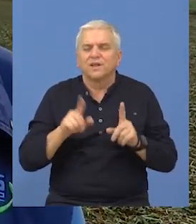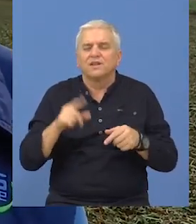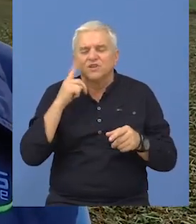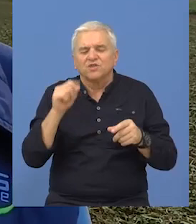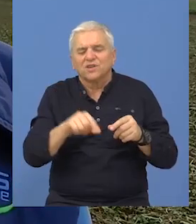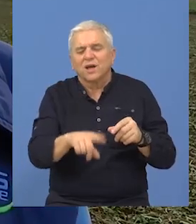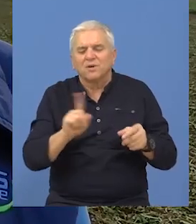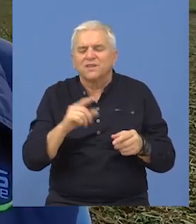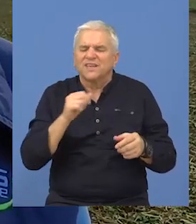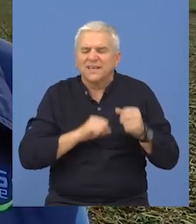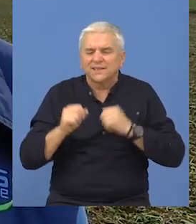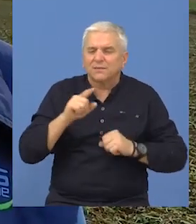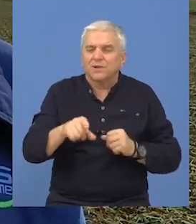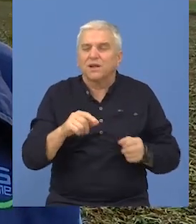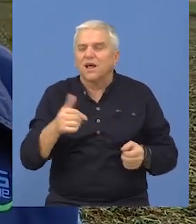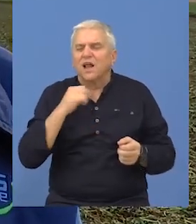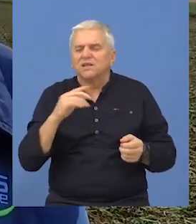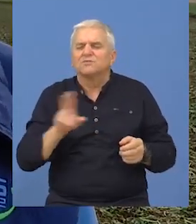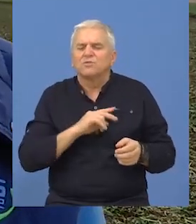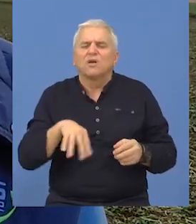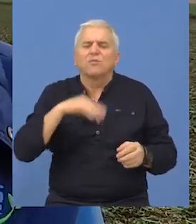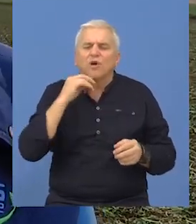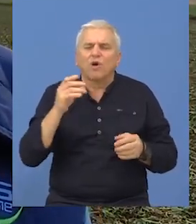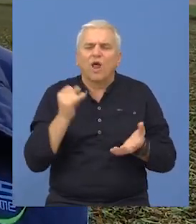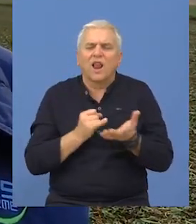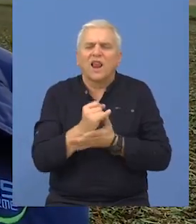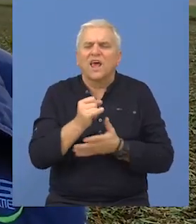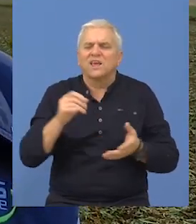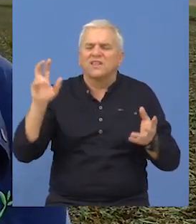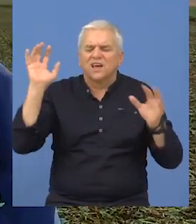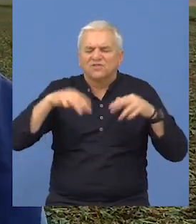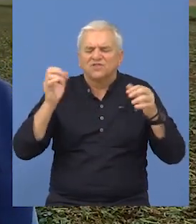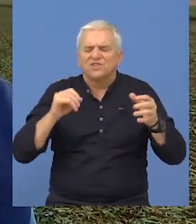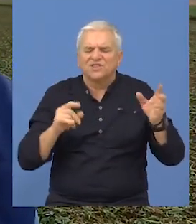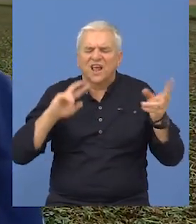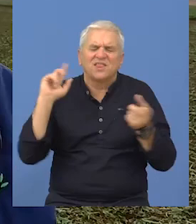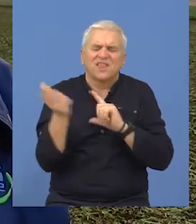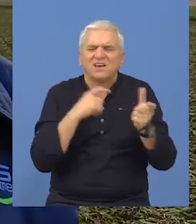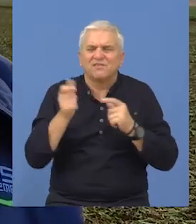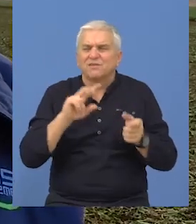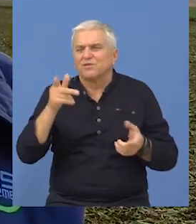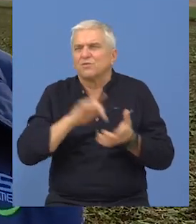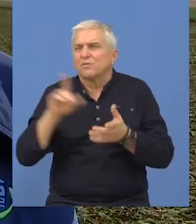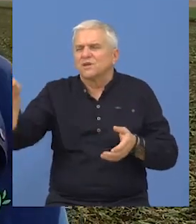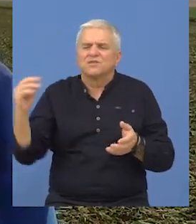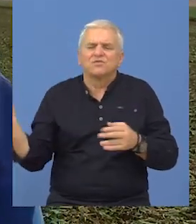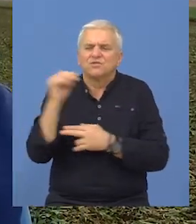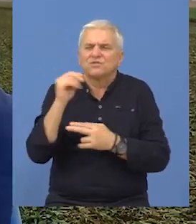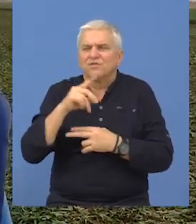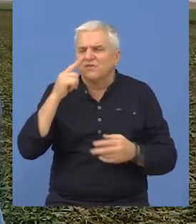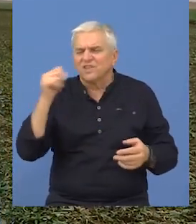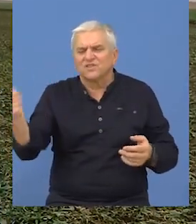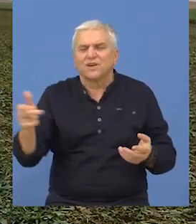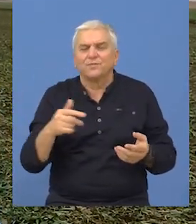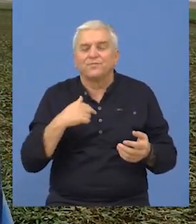Možda repa nije toliko trpio, ali ovdje smo dobili dosta grada, leda, nevremena, a na drugoj parceli